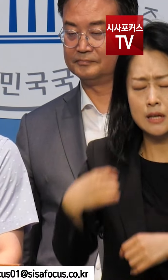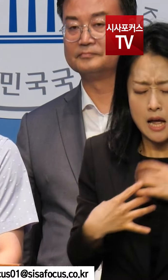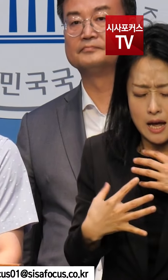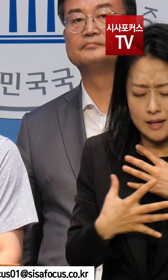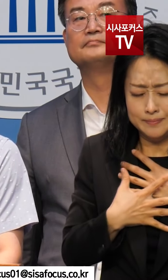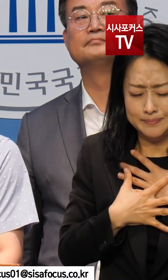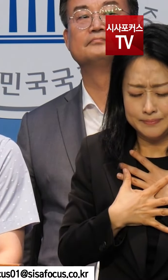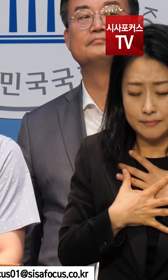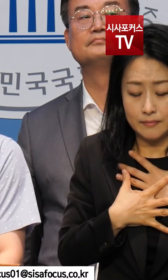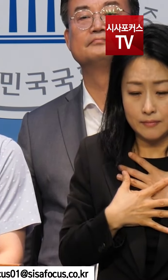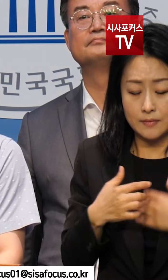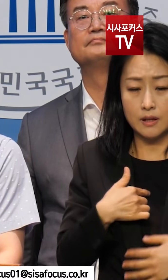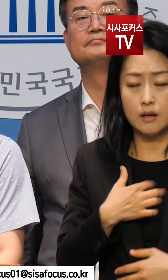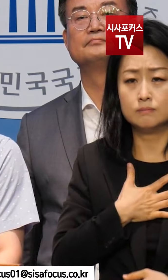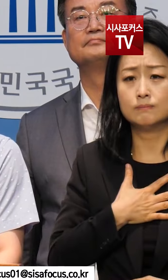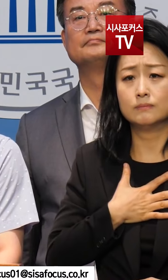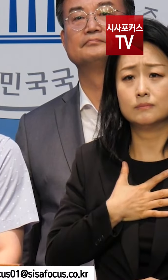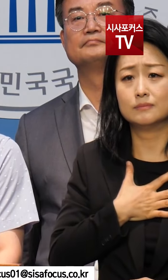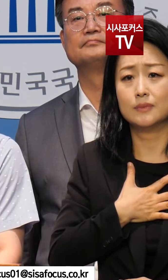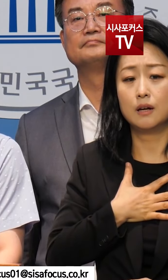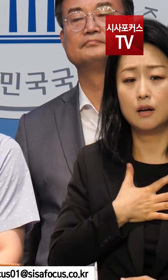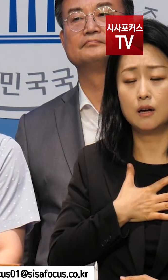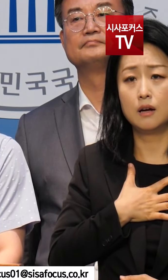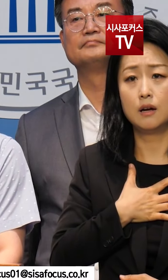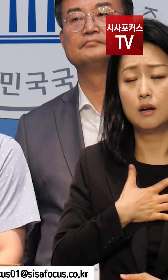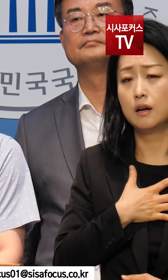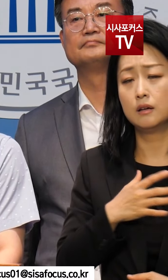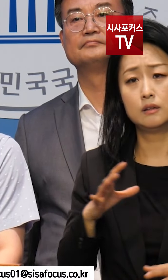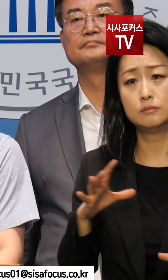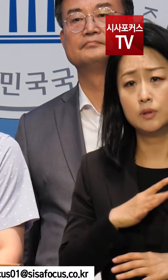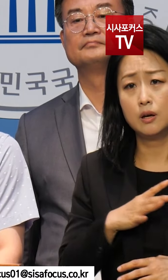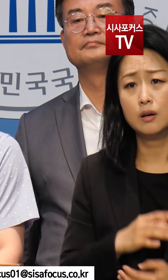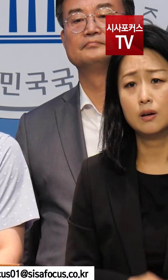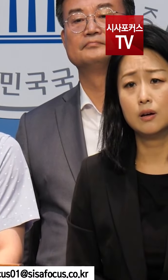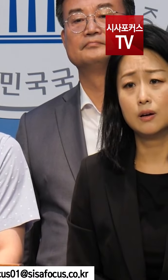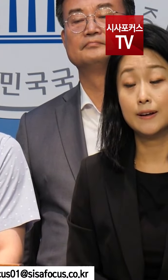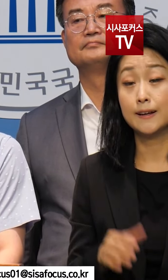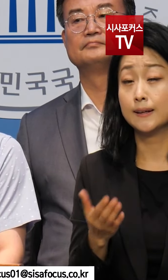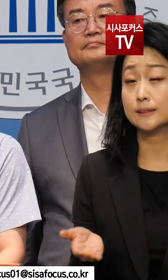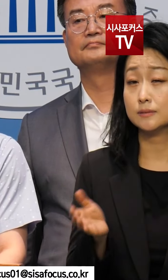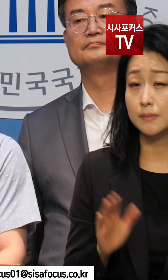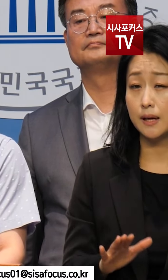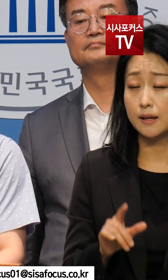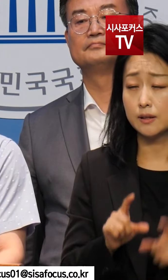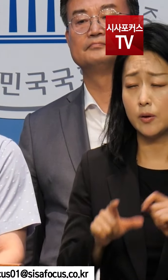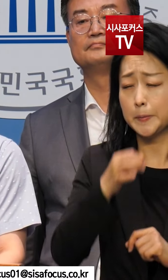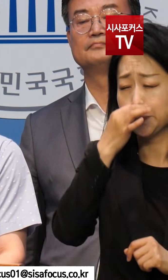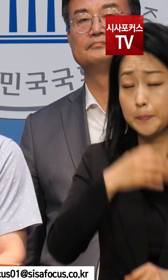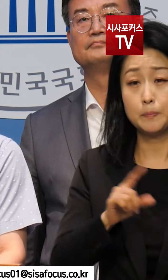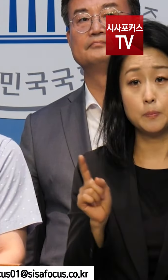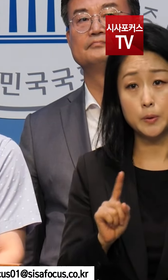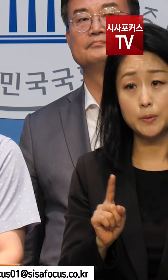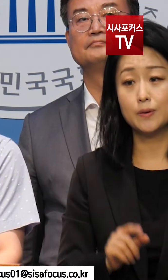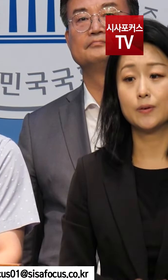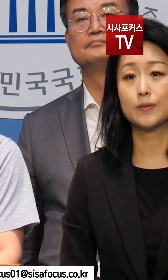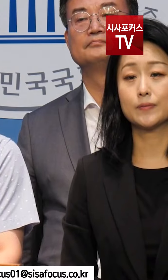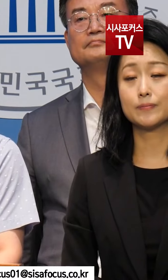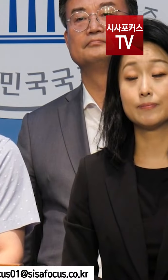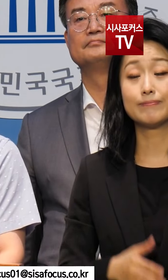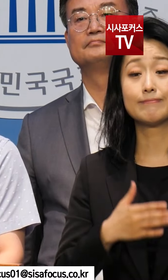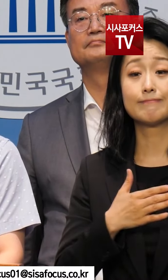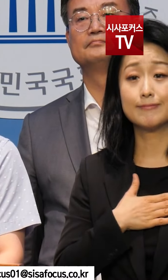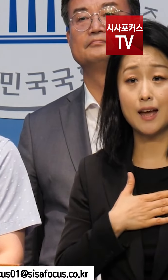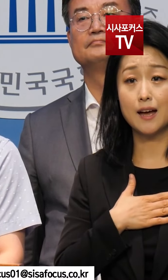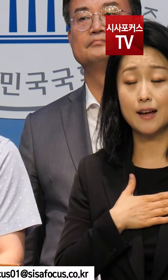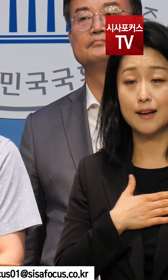생각하면 역한 감정들이 계속 치밀어 오릅니다. 하지만 그것보다 더 힘든 게 있습니다. 이날 저는